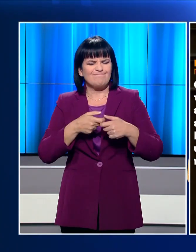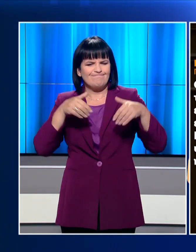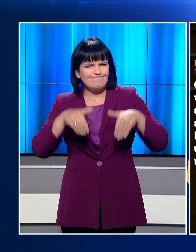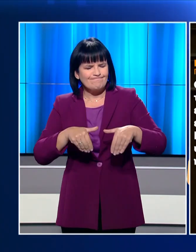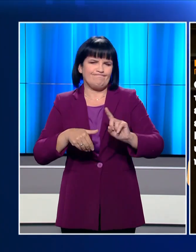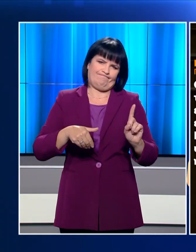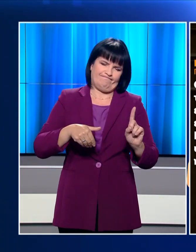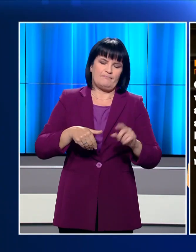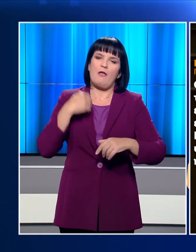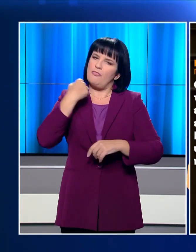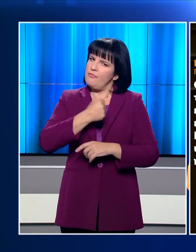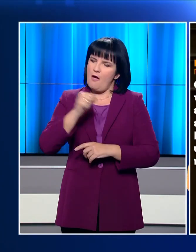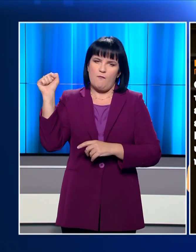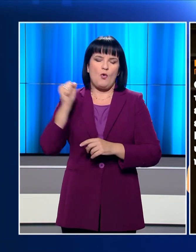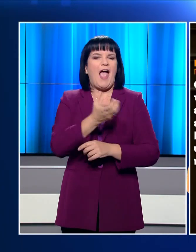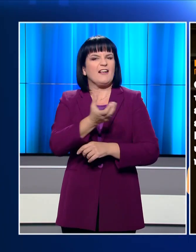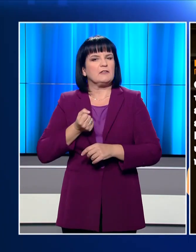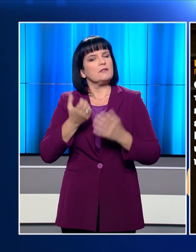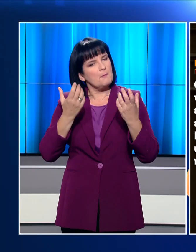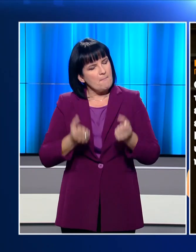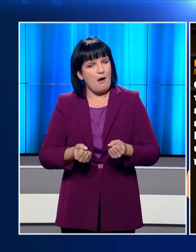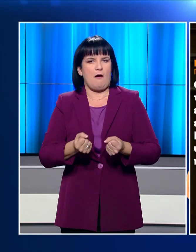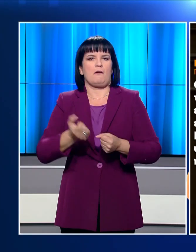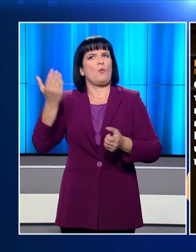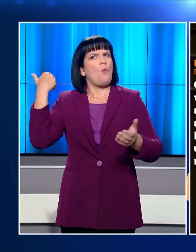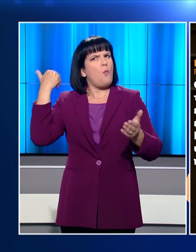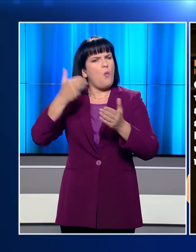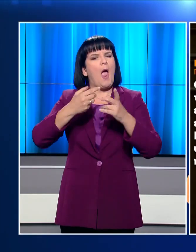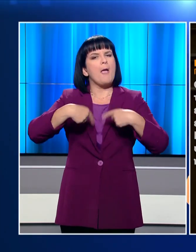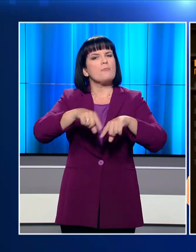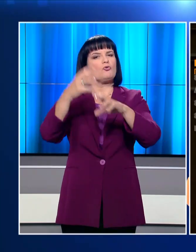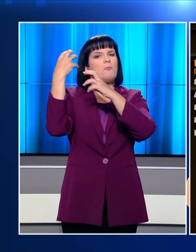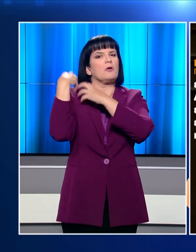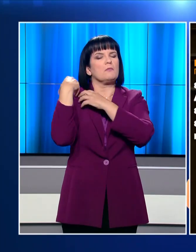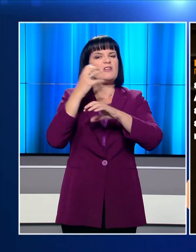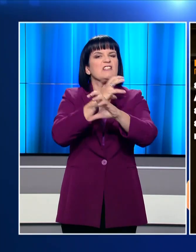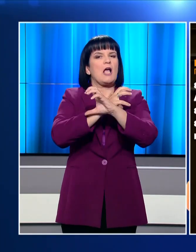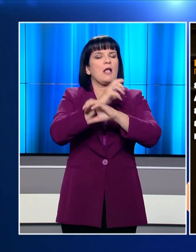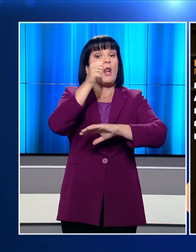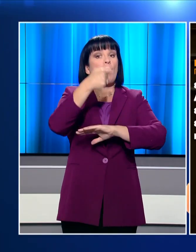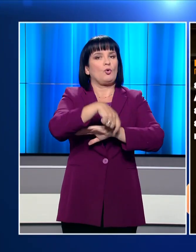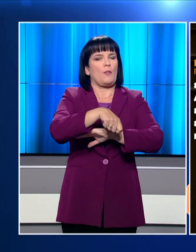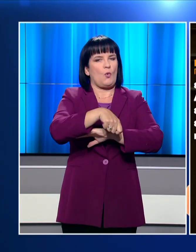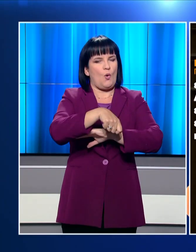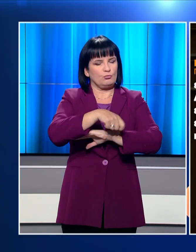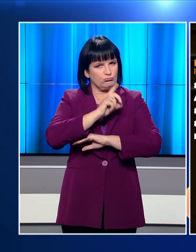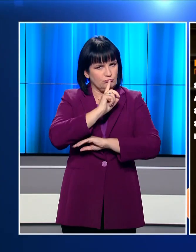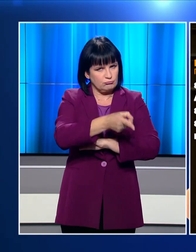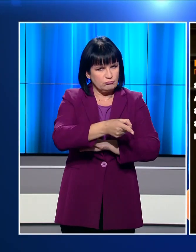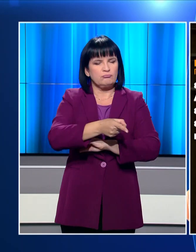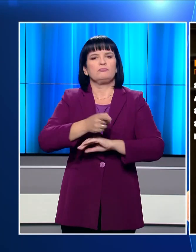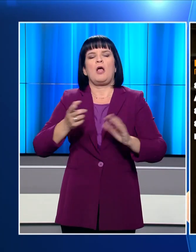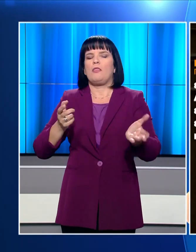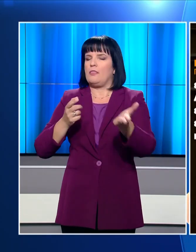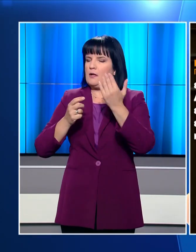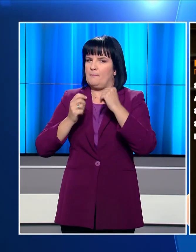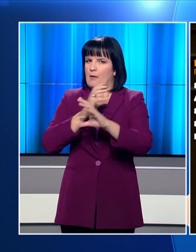Διαφωνώ. Η διαδικασία της εξαίρεσης υπάρχει από τη στιγμή που η Επιτροπή χερμοδιότητα εισαγγελέα πρωτοδικών. Δεν υπάρχει περίπτωση εισαγγελέας